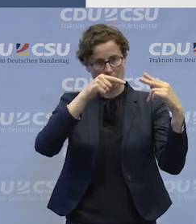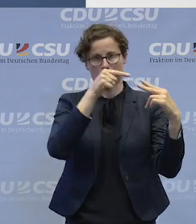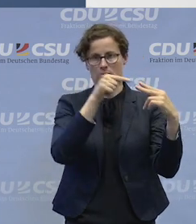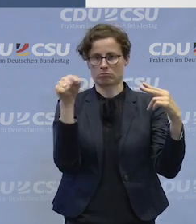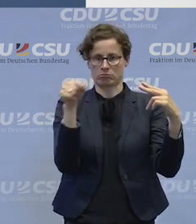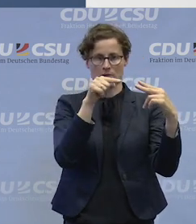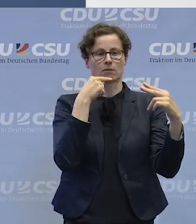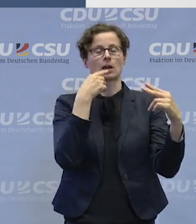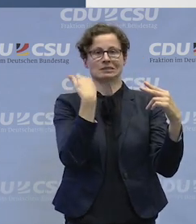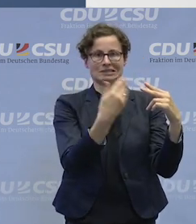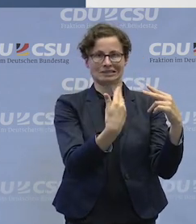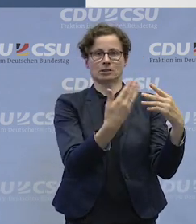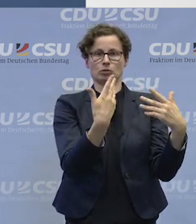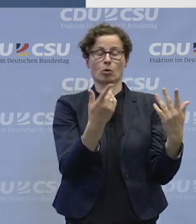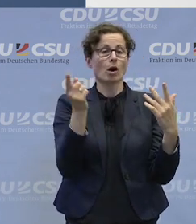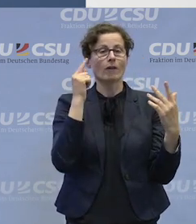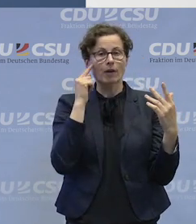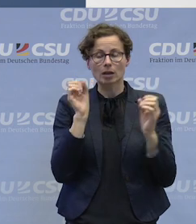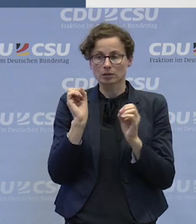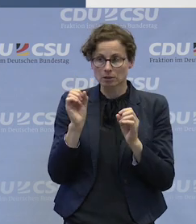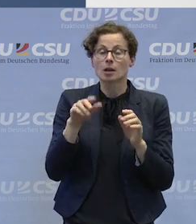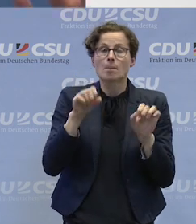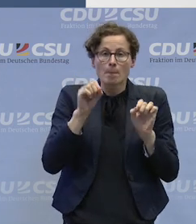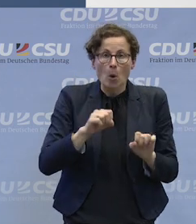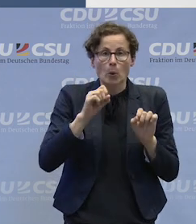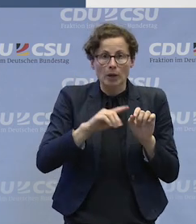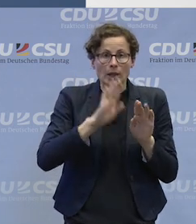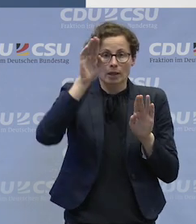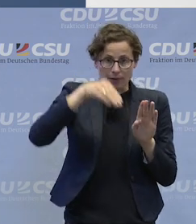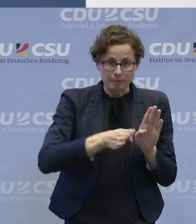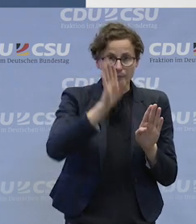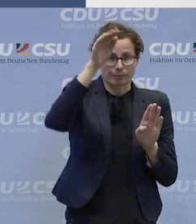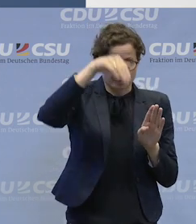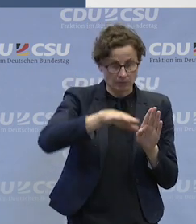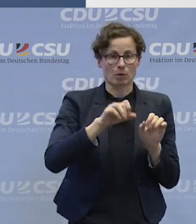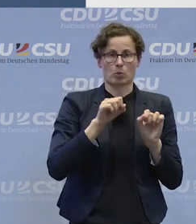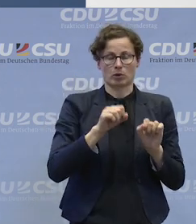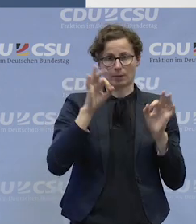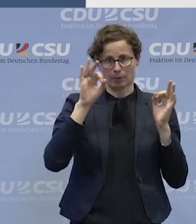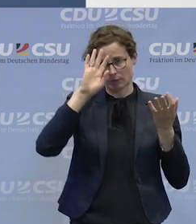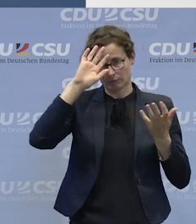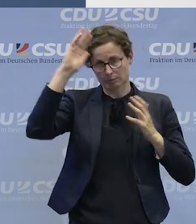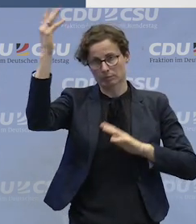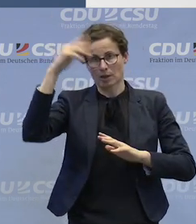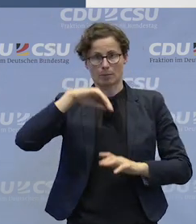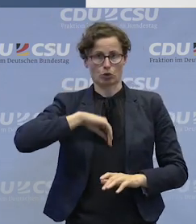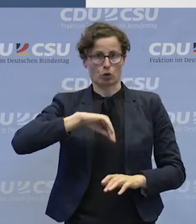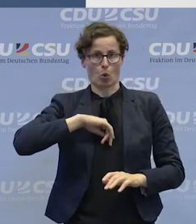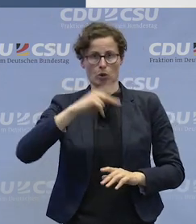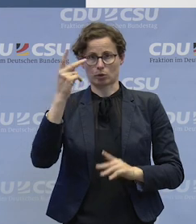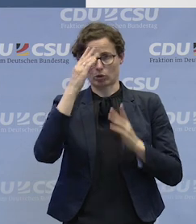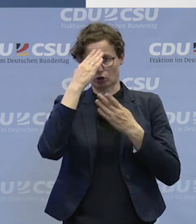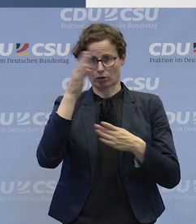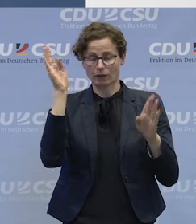Und dass er auch weiß, es kann in Krise kommen, es kann in Krise kommen, da wird er schizophren, da wird er psychotisch, es kann mal schwierig werden